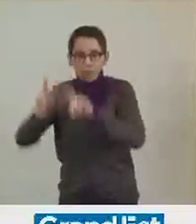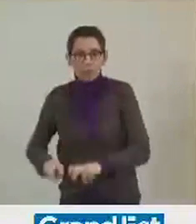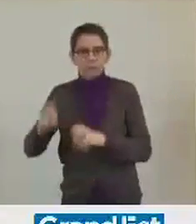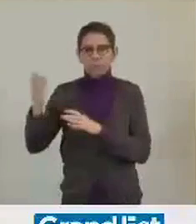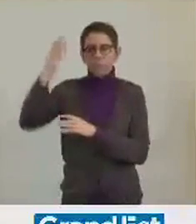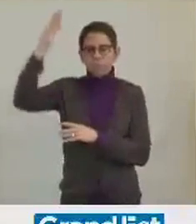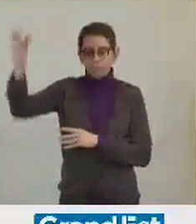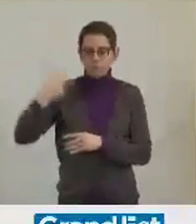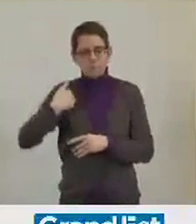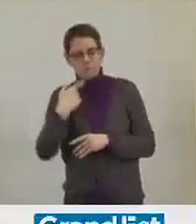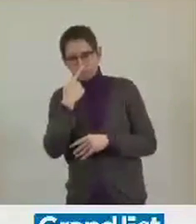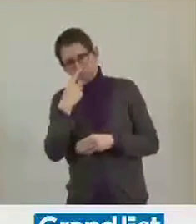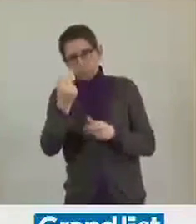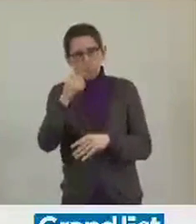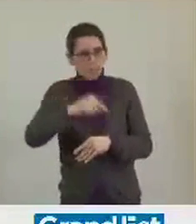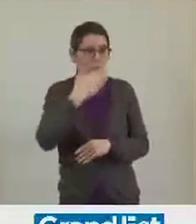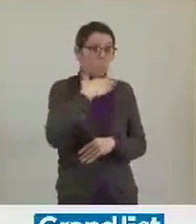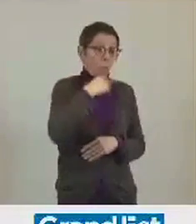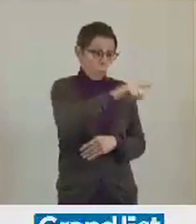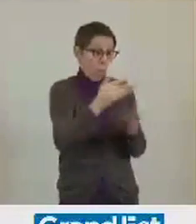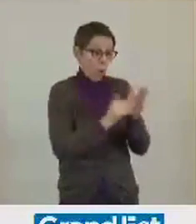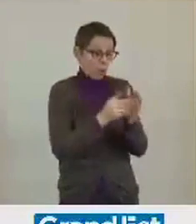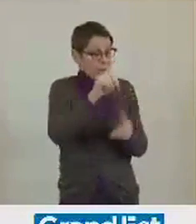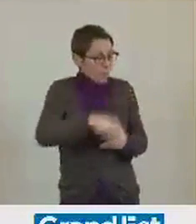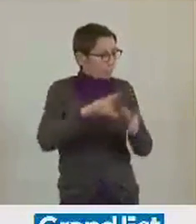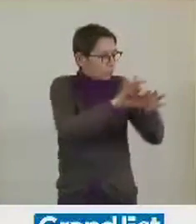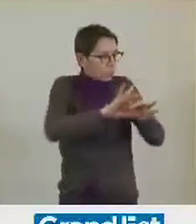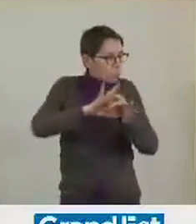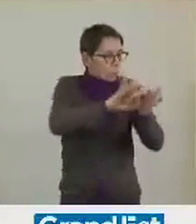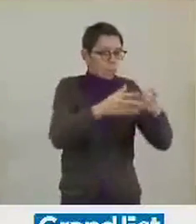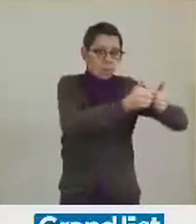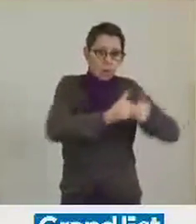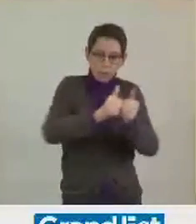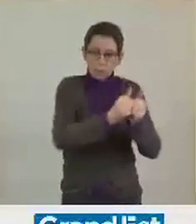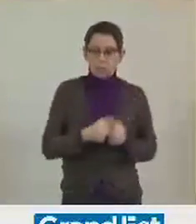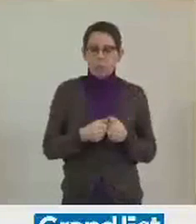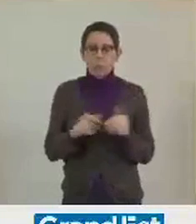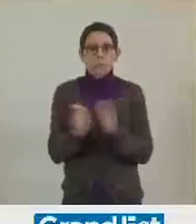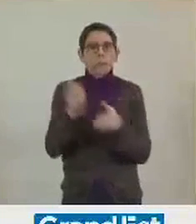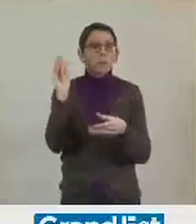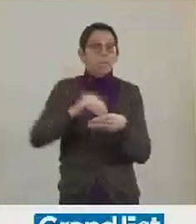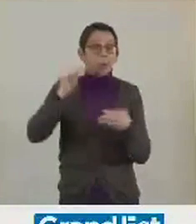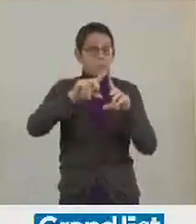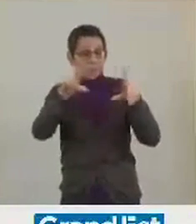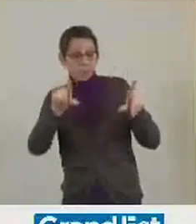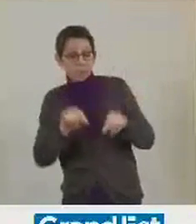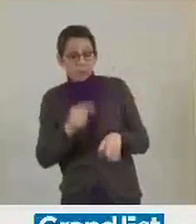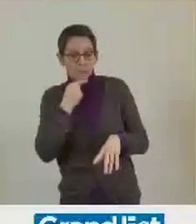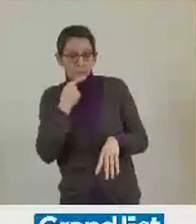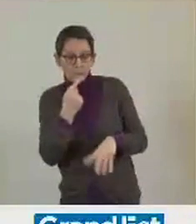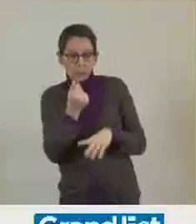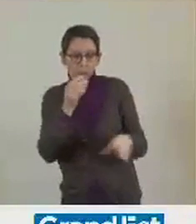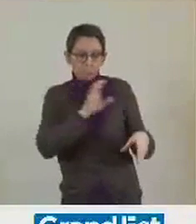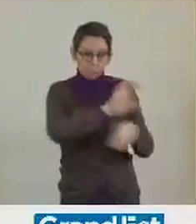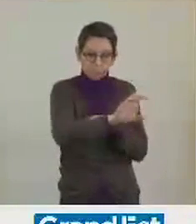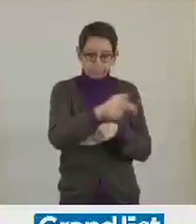laboratoires peuvent encore faire mieux en coopérant entre eux. Le vote du budget c'est le moment où l'action politique se traduit en crédit et en dotation. Nous sommes